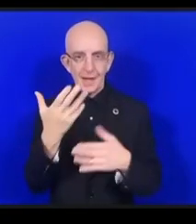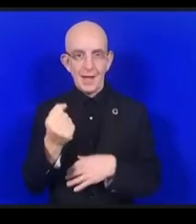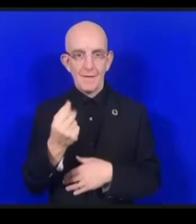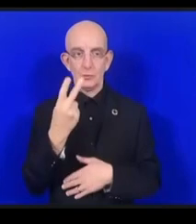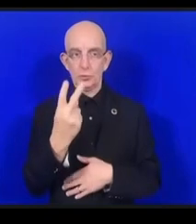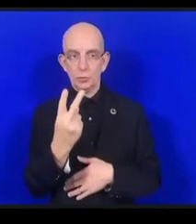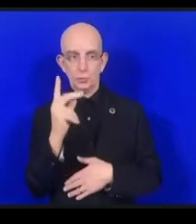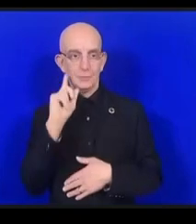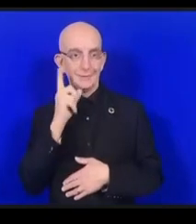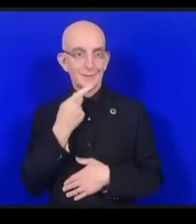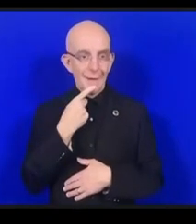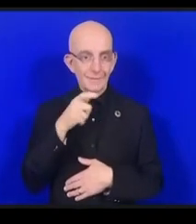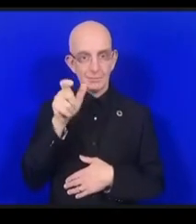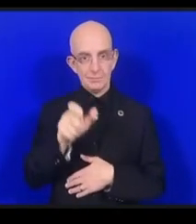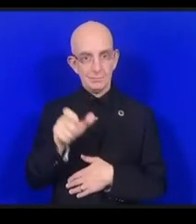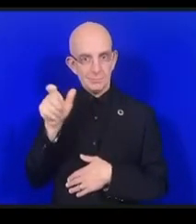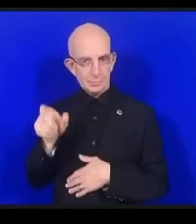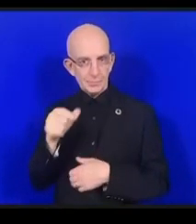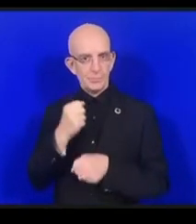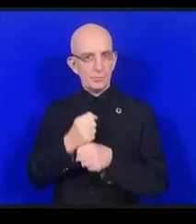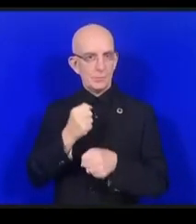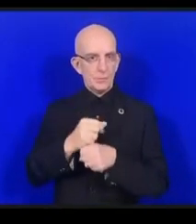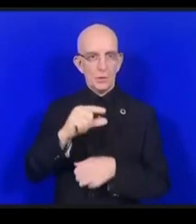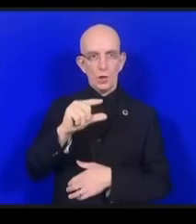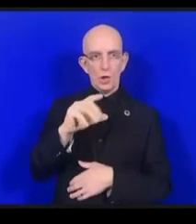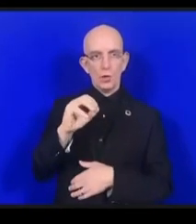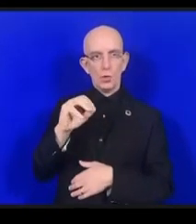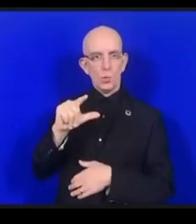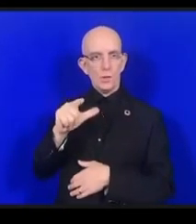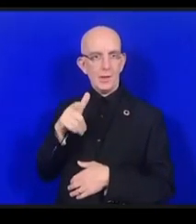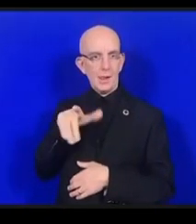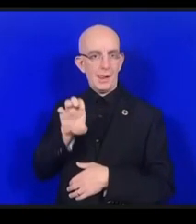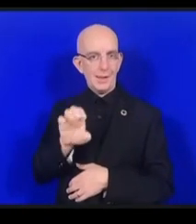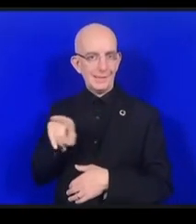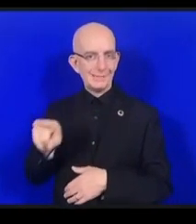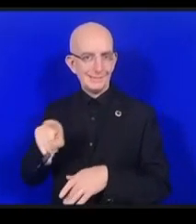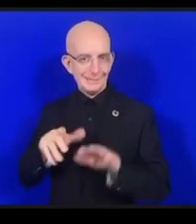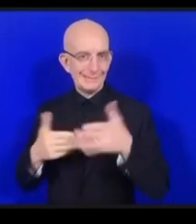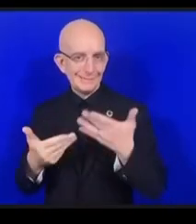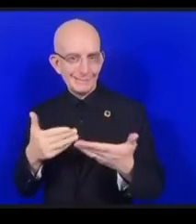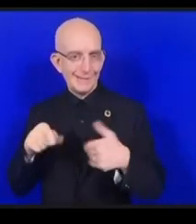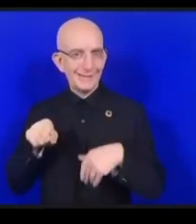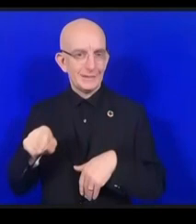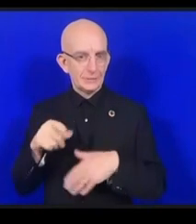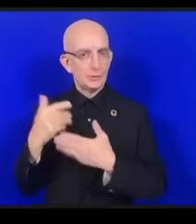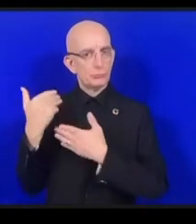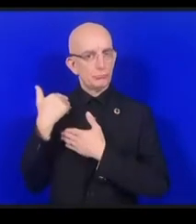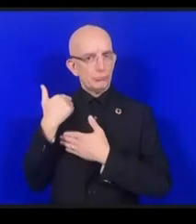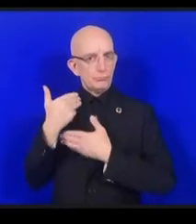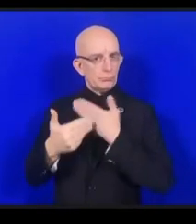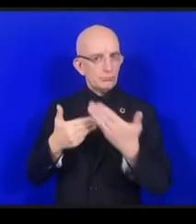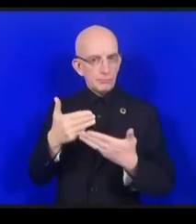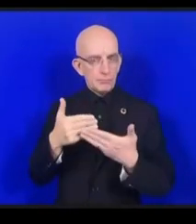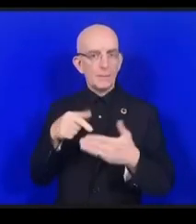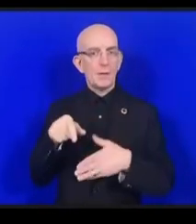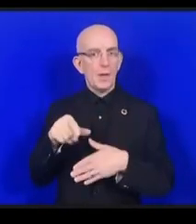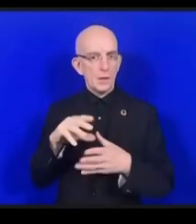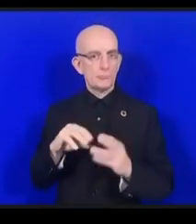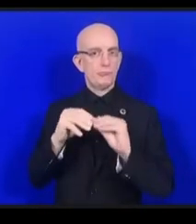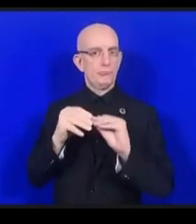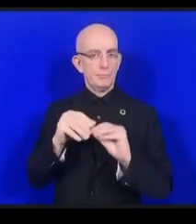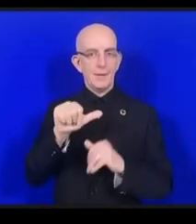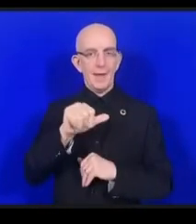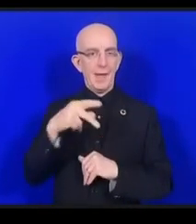responsables d'une application qui s'appelle Write & Scribe sur un téléphone portable pour que l'on puisse voir ce que dit quelqu'un d'autre ça